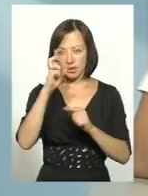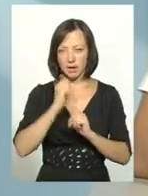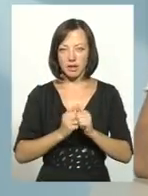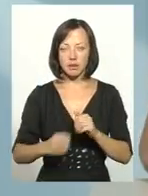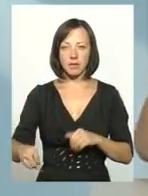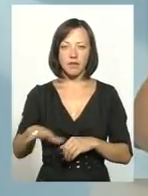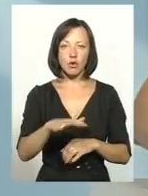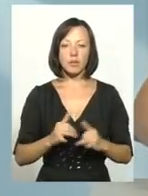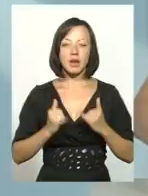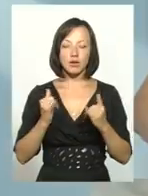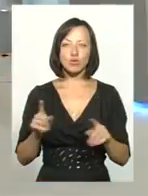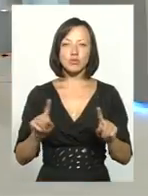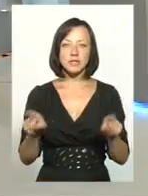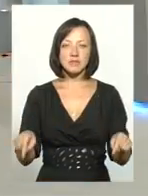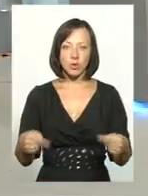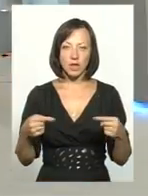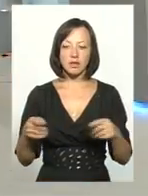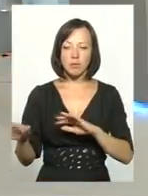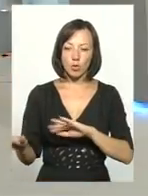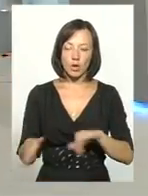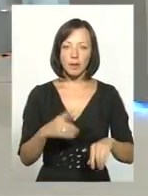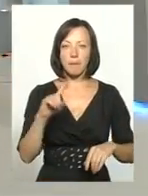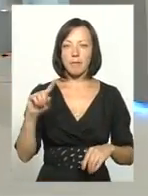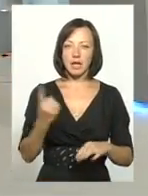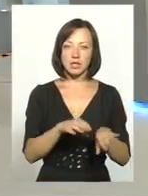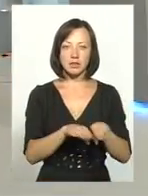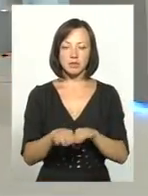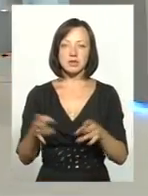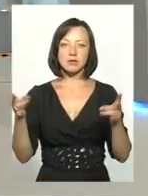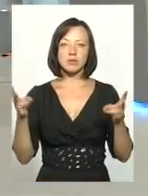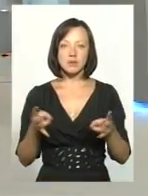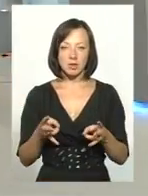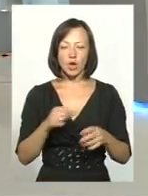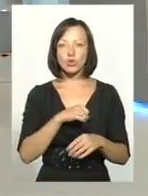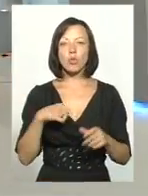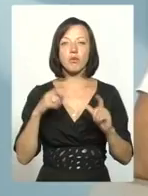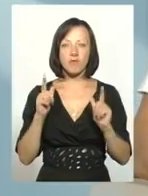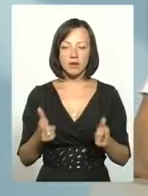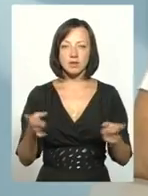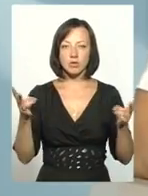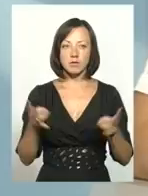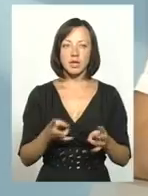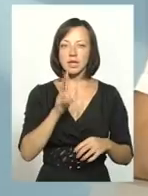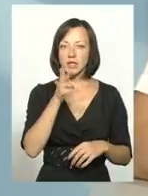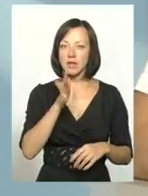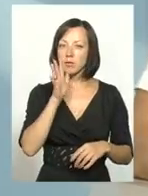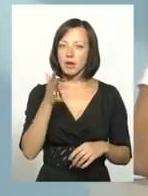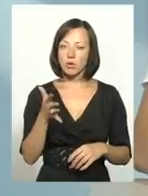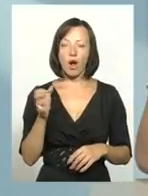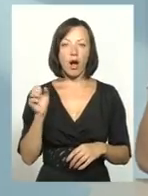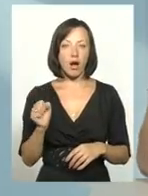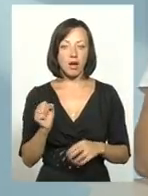Європи для того, щоб створити і пройти оцей перший етап, їм знадобилися... Добровільний, так? Так, добровільний. Їм знадобилися 3-5 років.